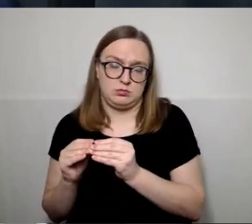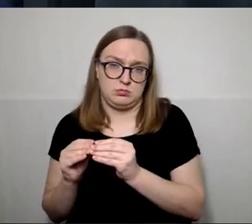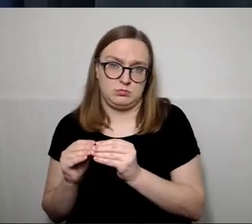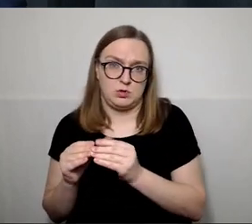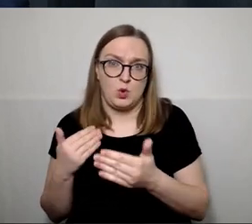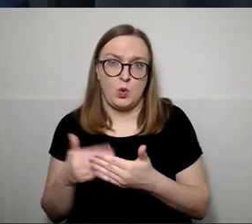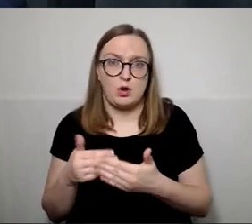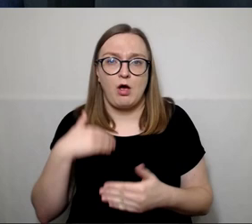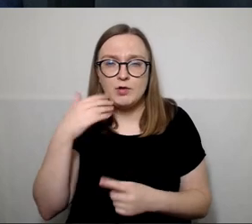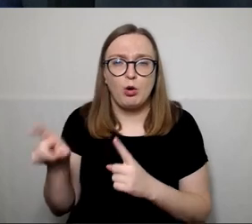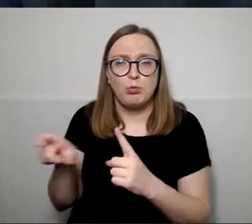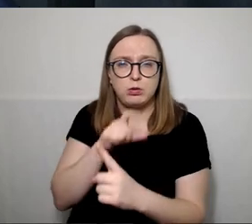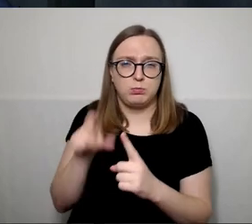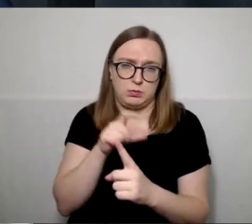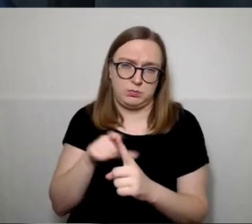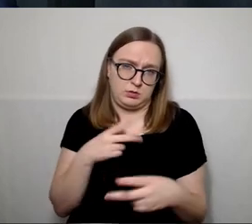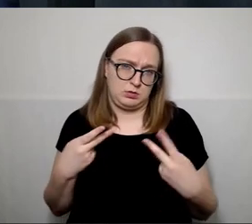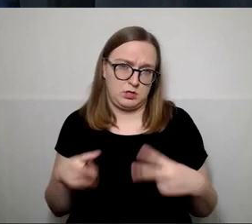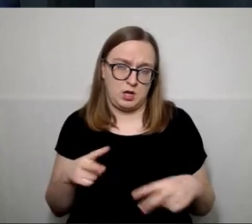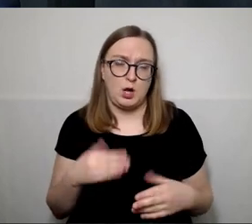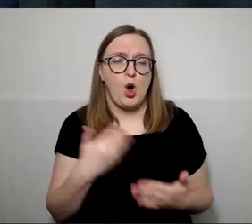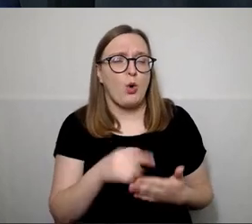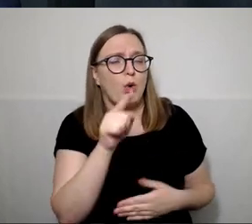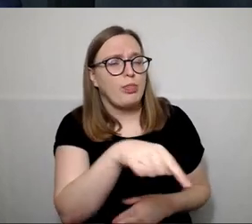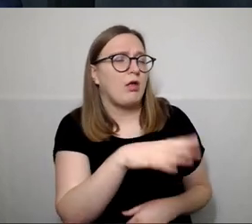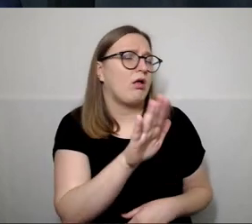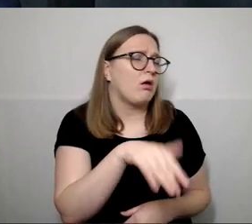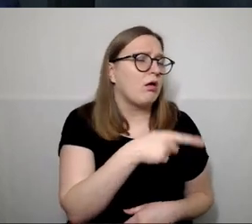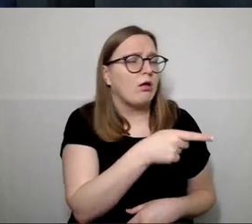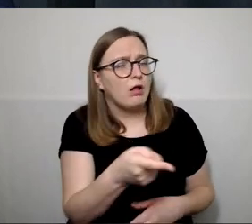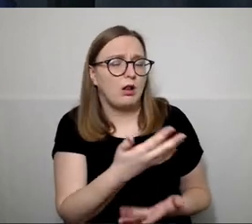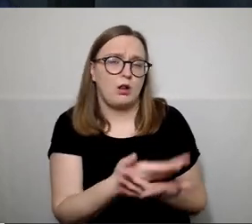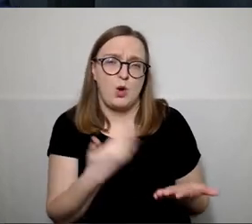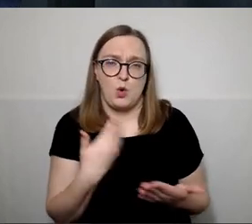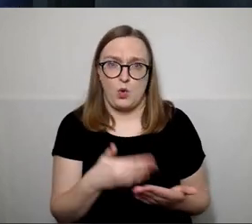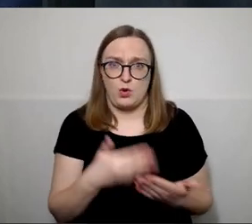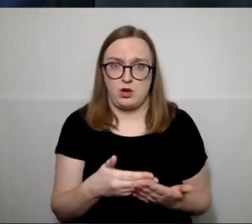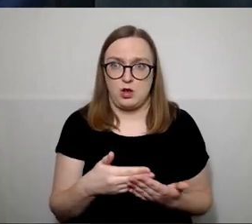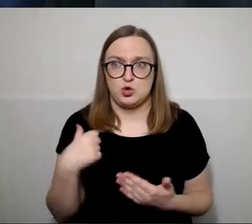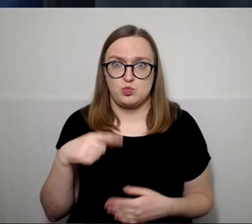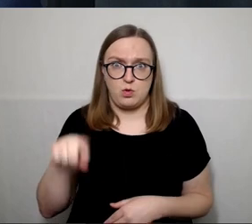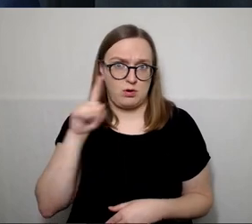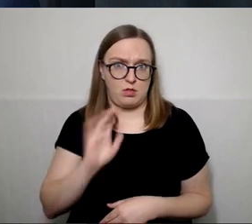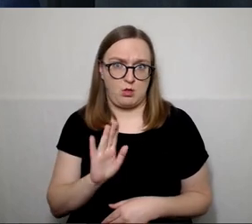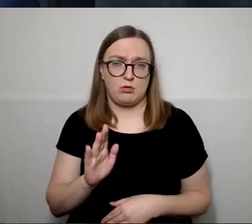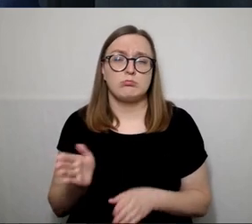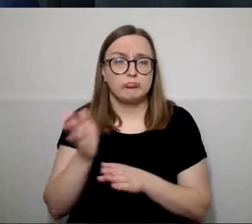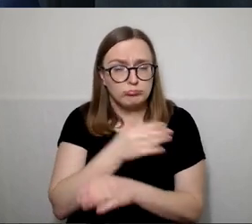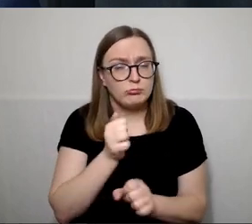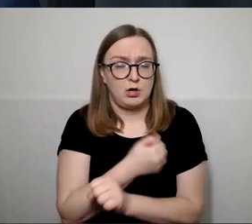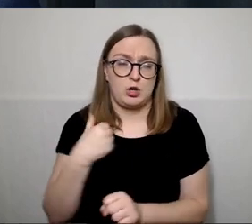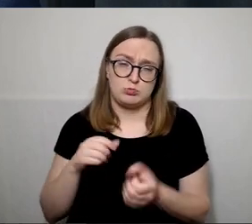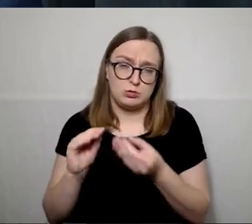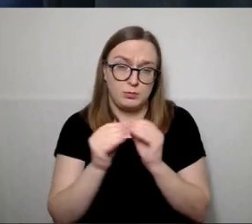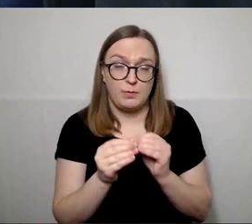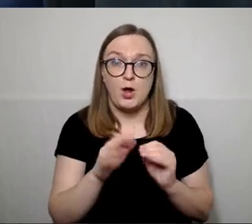prekaištaujama, kodėl tas padaryta ne taip, kaip galiaus žmonės nori. Nors tas viešinimas,